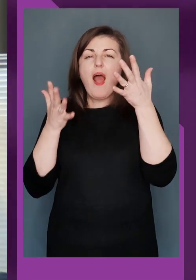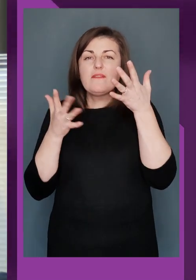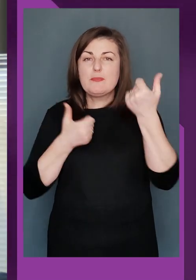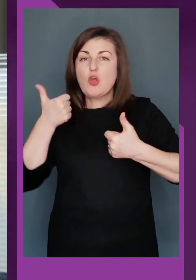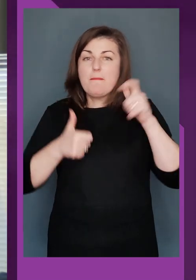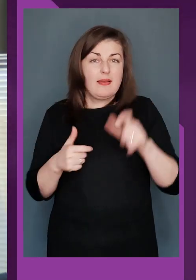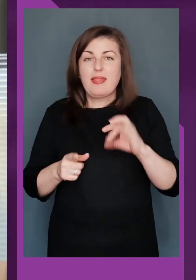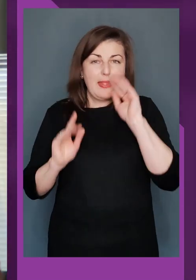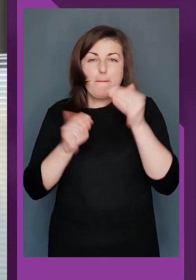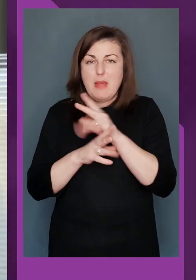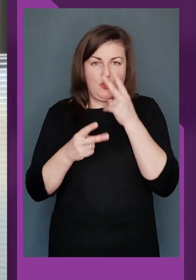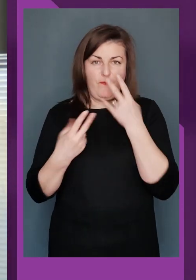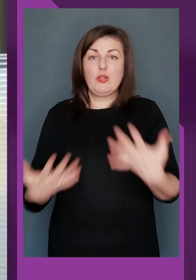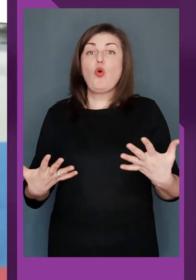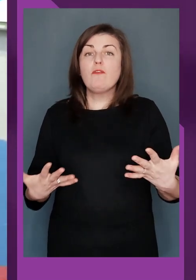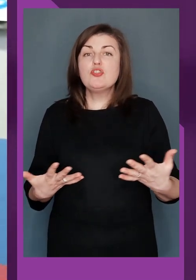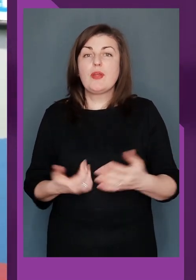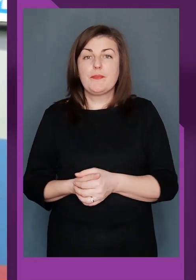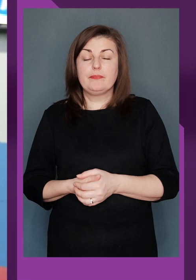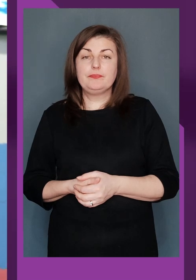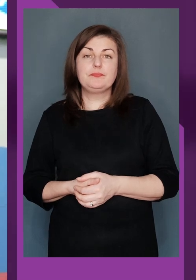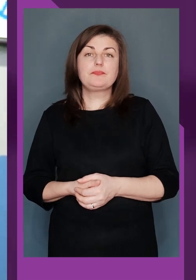уявним суперником не менш видовищня.